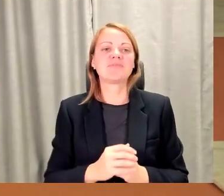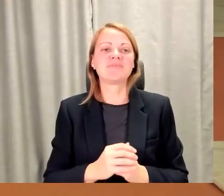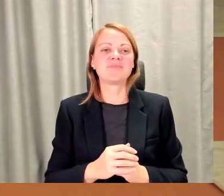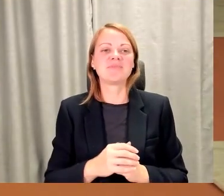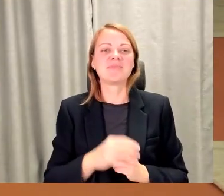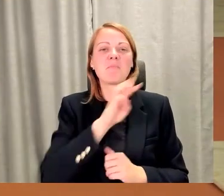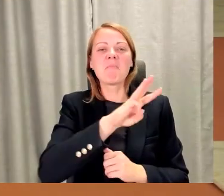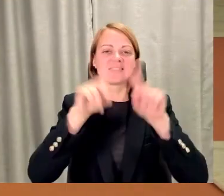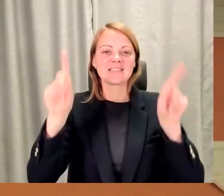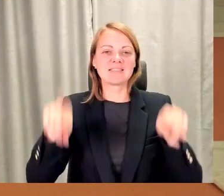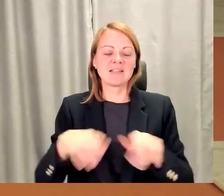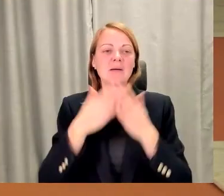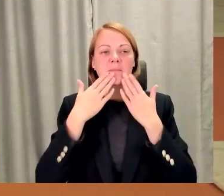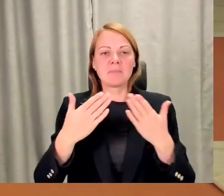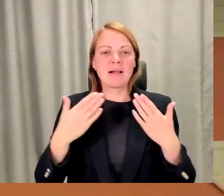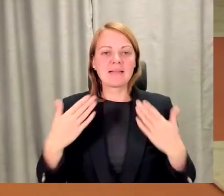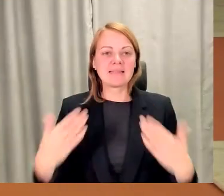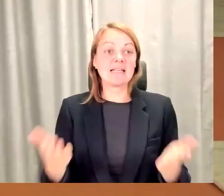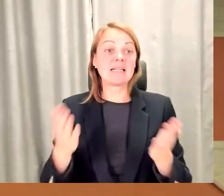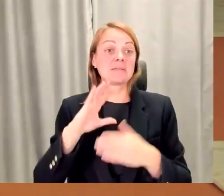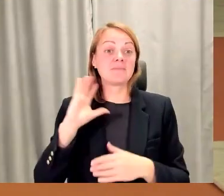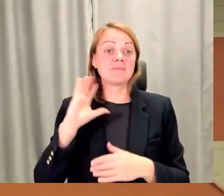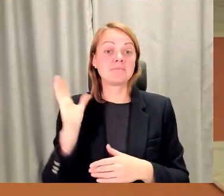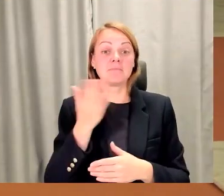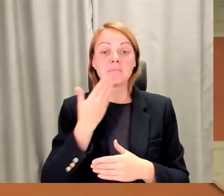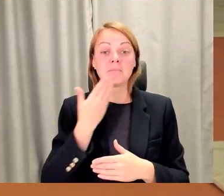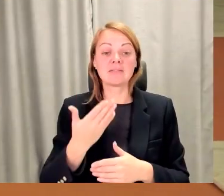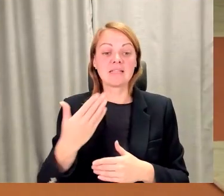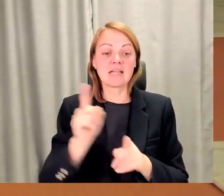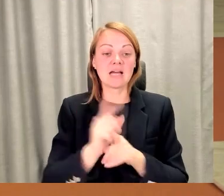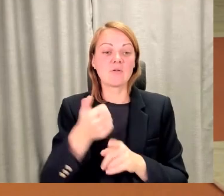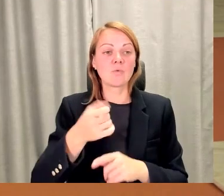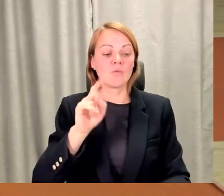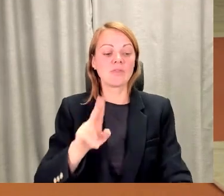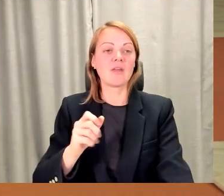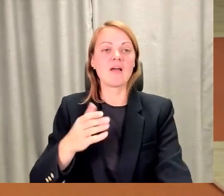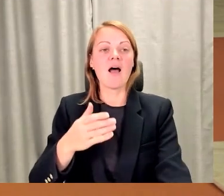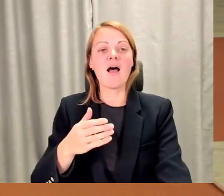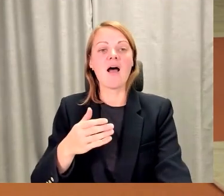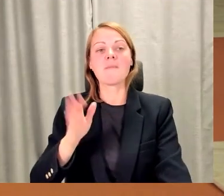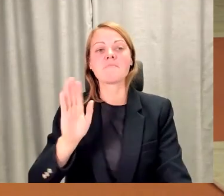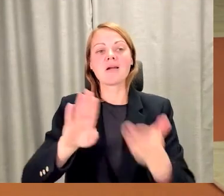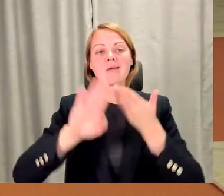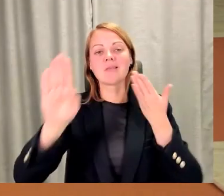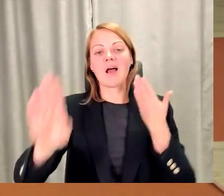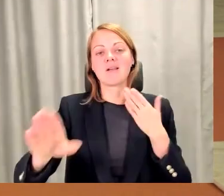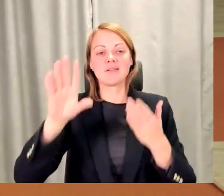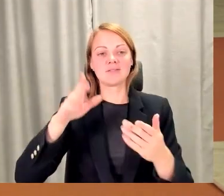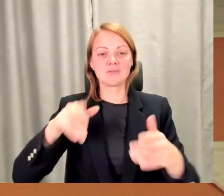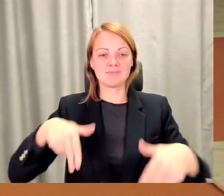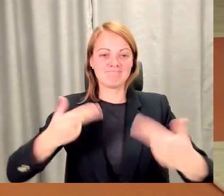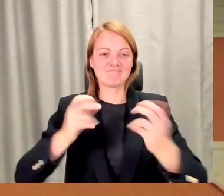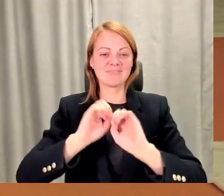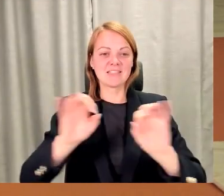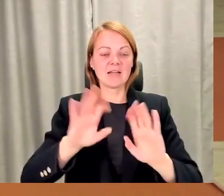saģenturē. Paldies, Gunara, arī jums par atālināto stāstu. Paldies par pieredzi un iedrošināšanu. Paldies arī jūs, atnācāt un